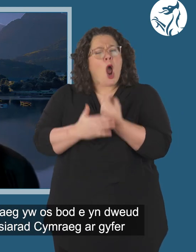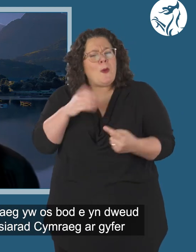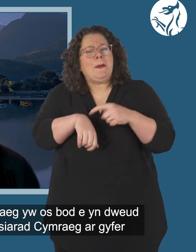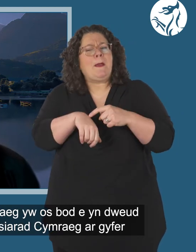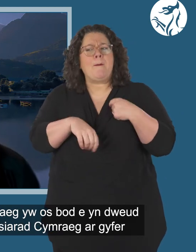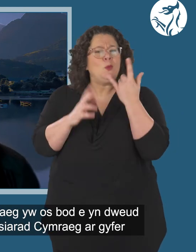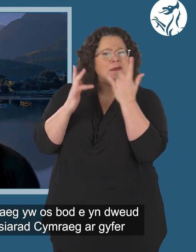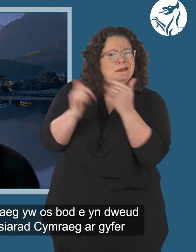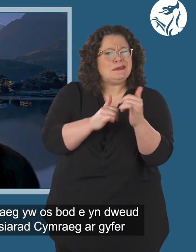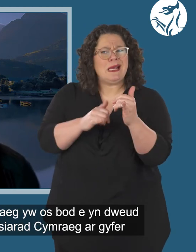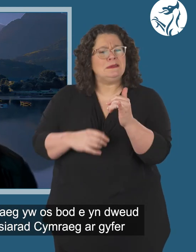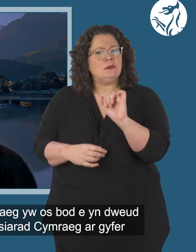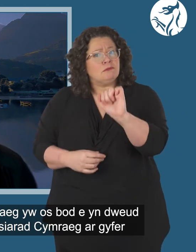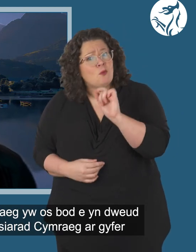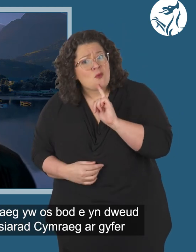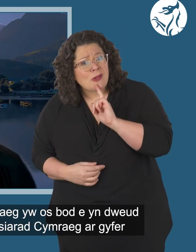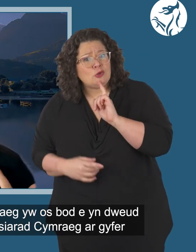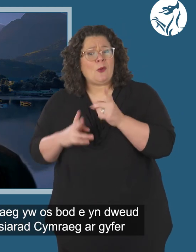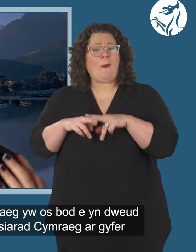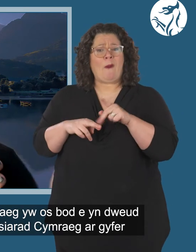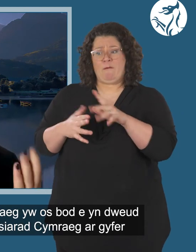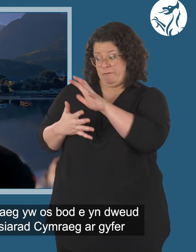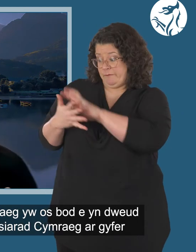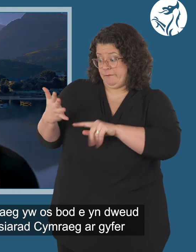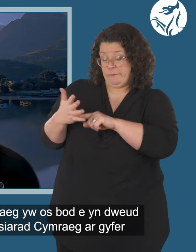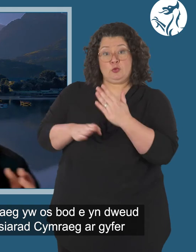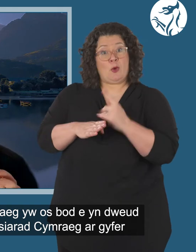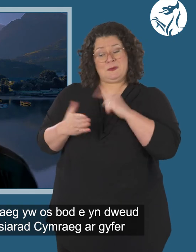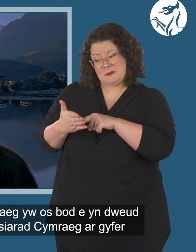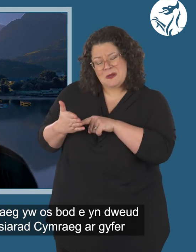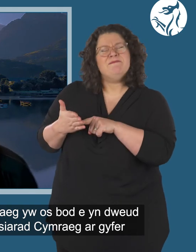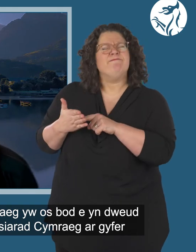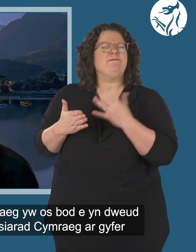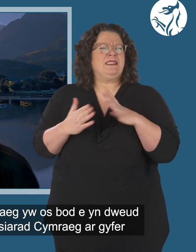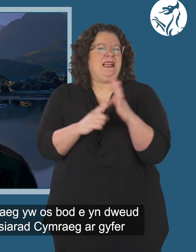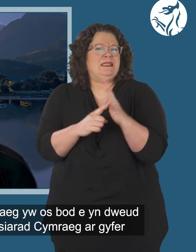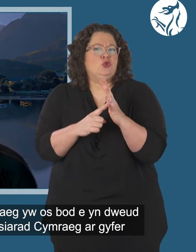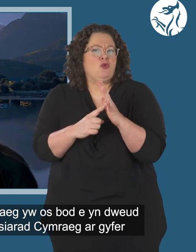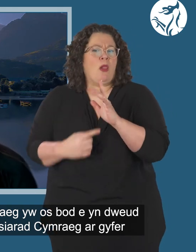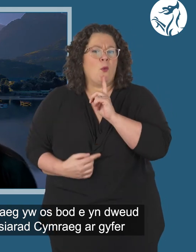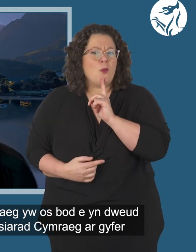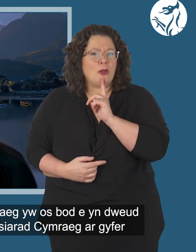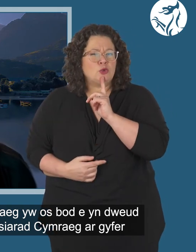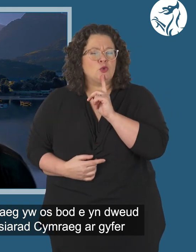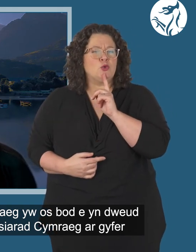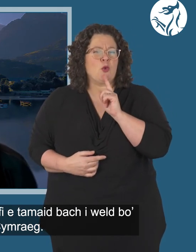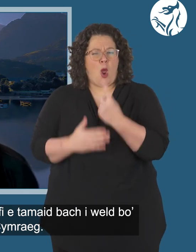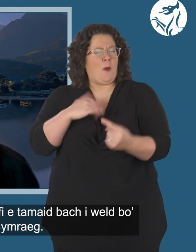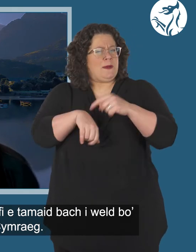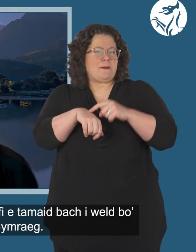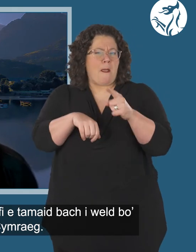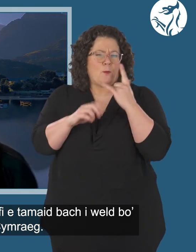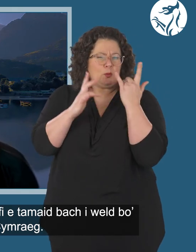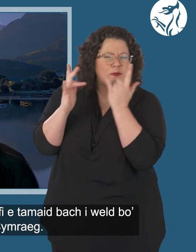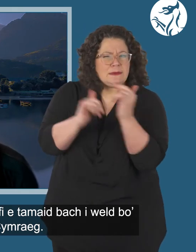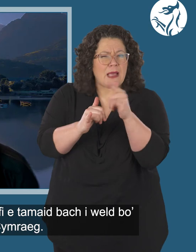unig bryd i ni'n mynd i profi'ch Cymraeg yw os bod e'n dweud ar y swydd fod yn angen reidiol i siarad Cymraeg, a ar gyfer y